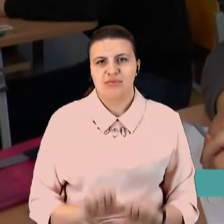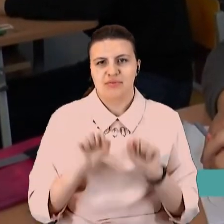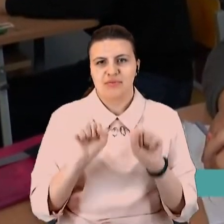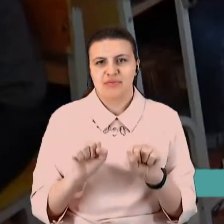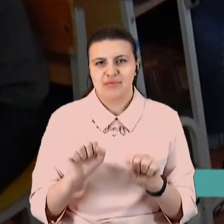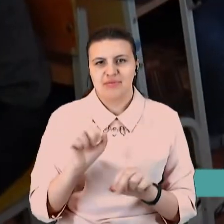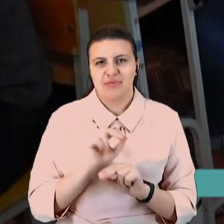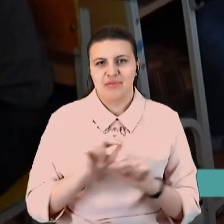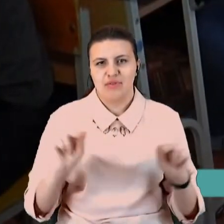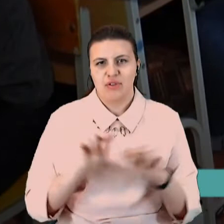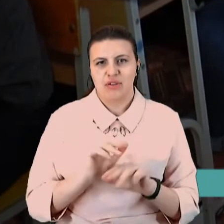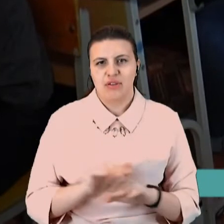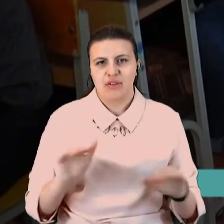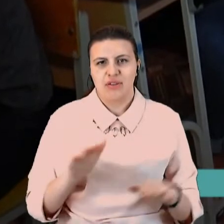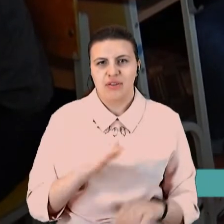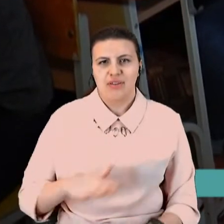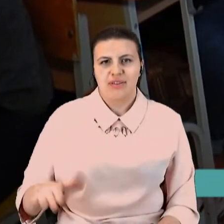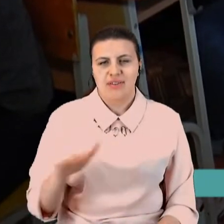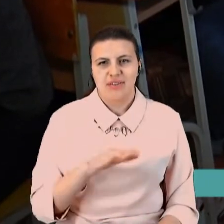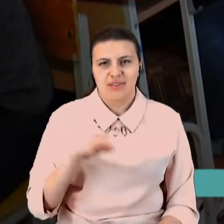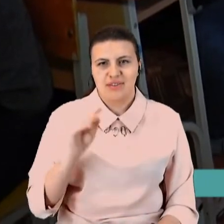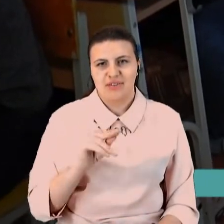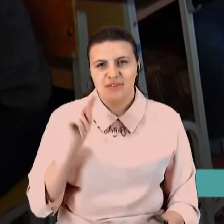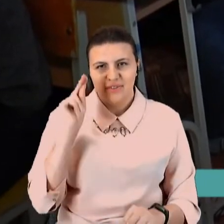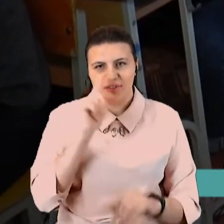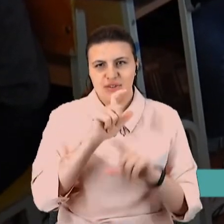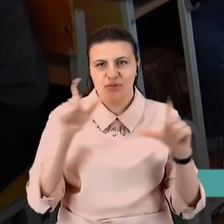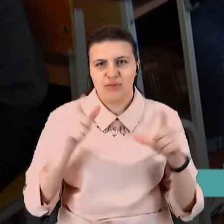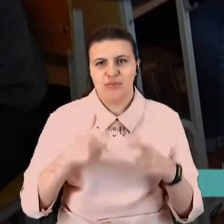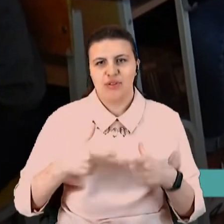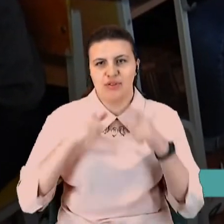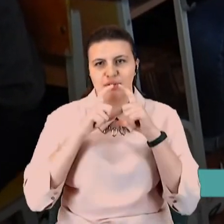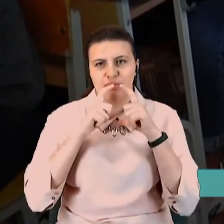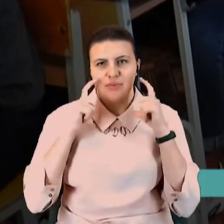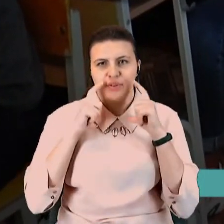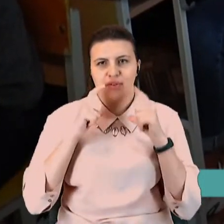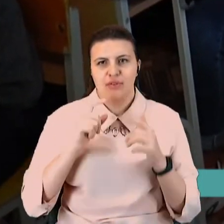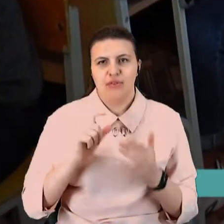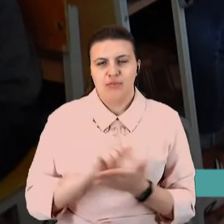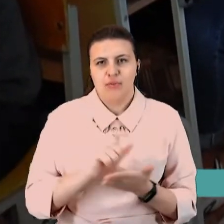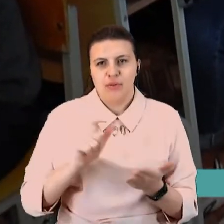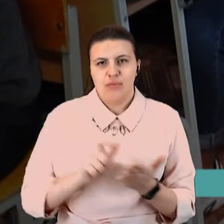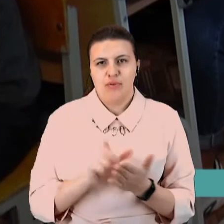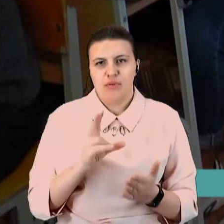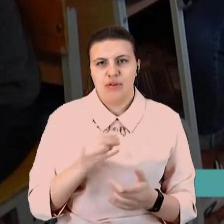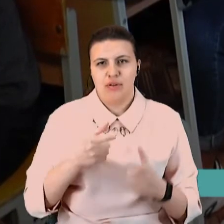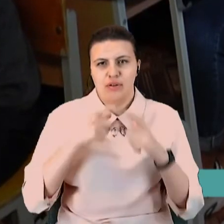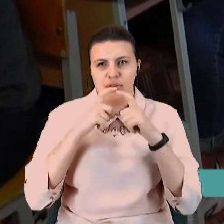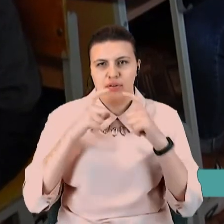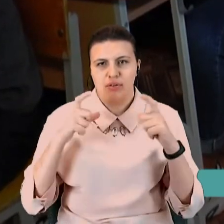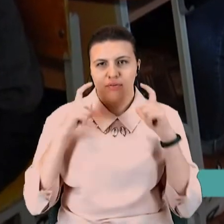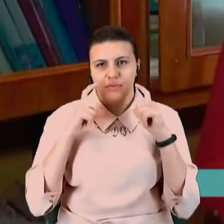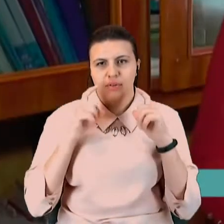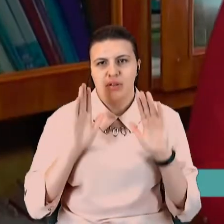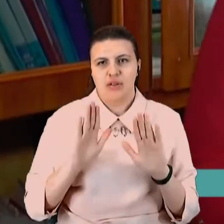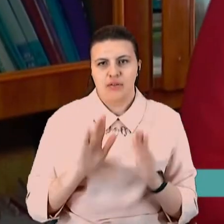і діти. На території школи ми одягаємо маски в самому приміщенні, а не одягаємо маски тільки в